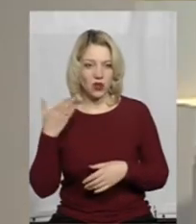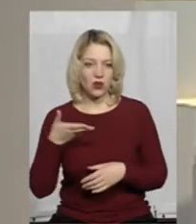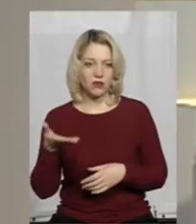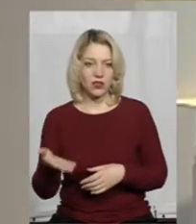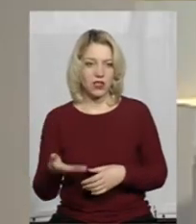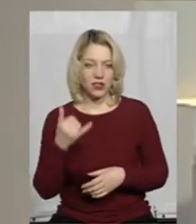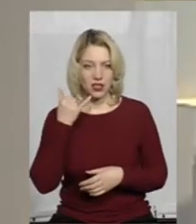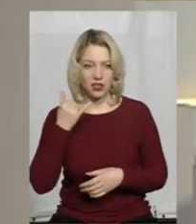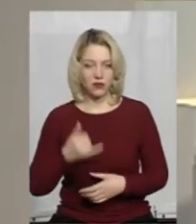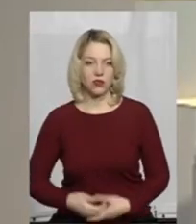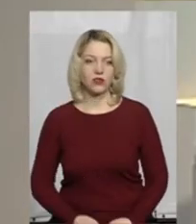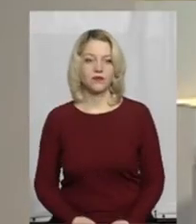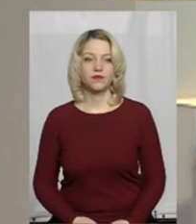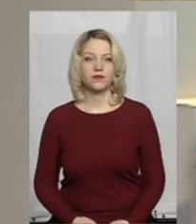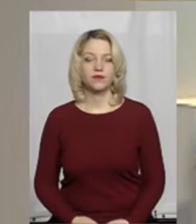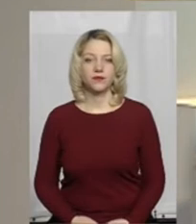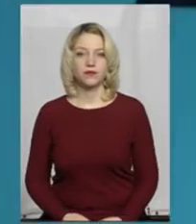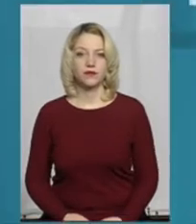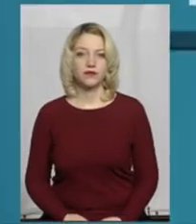телефоном. Прошу.